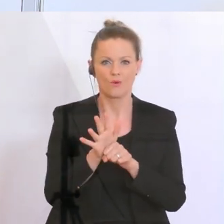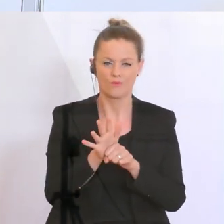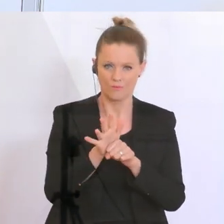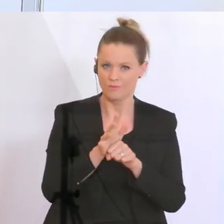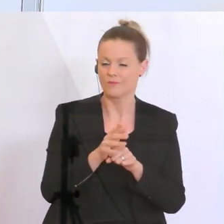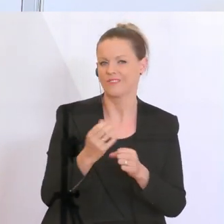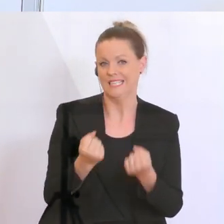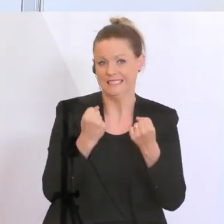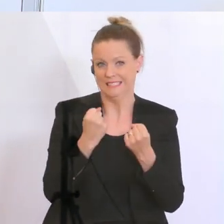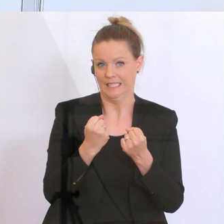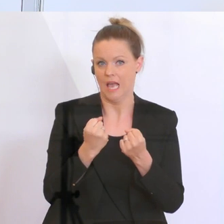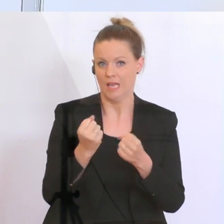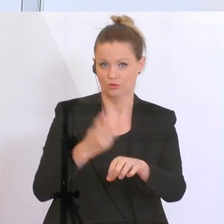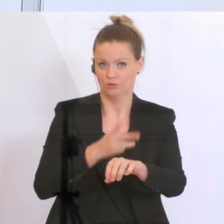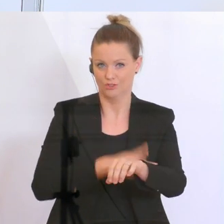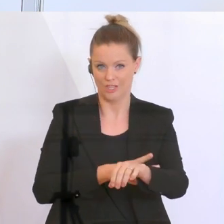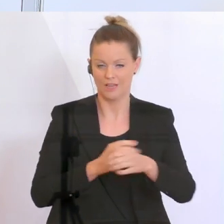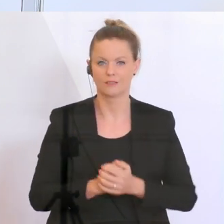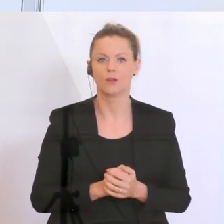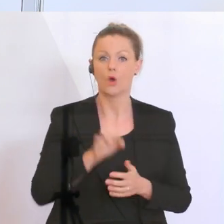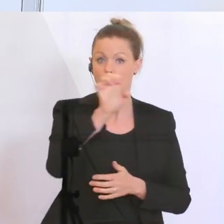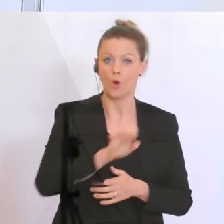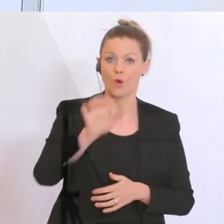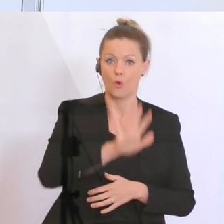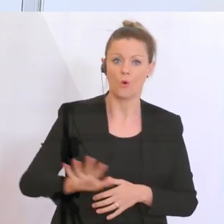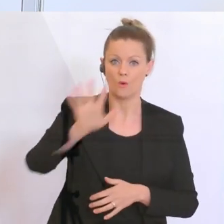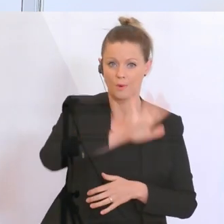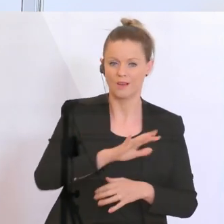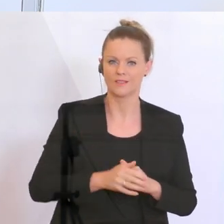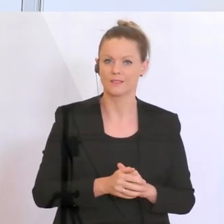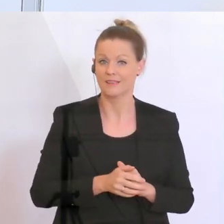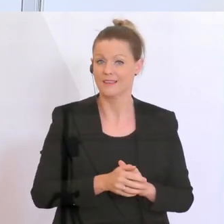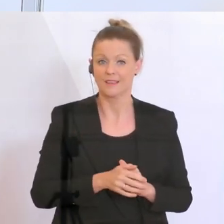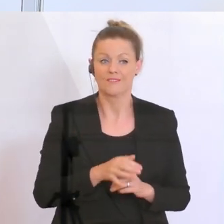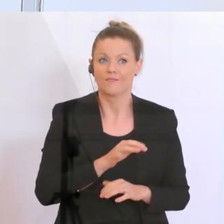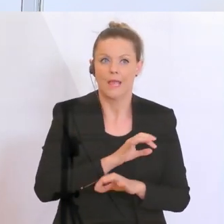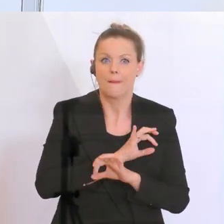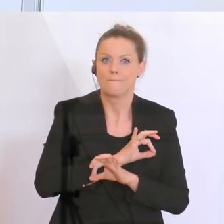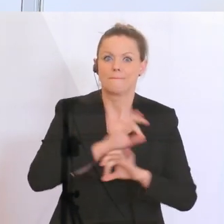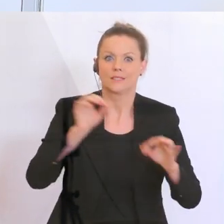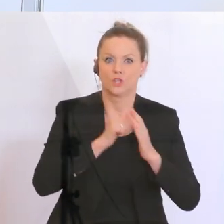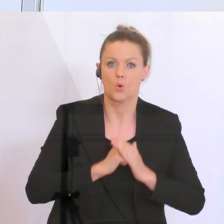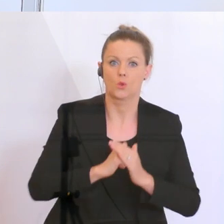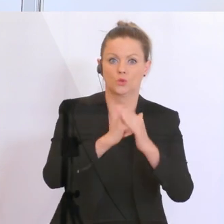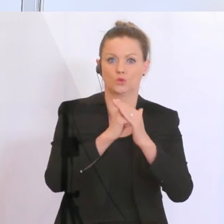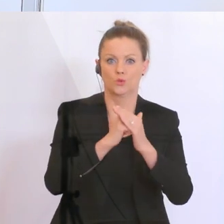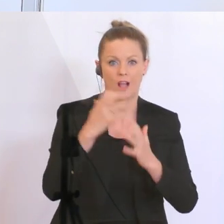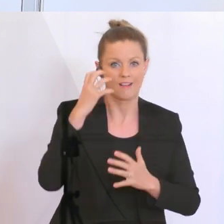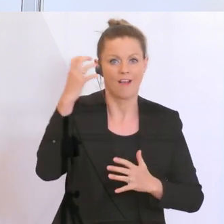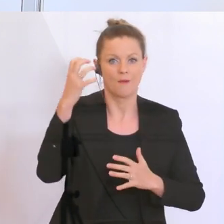der Europäischen Union liegen wir in der Kategorie Most Supportive Governments sogar auf Platz 2.